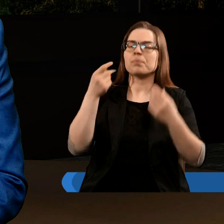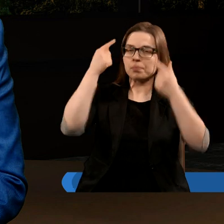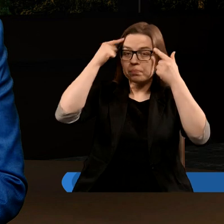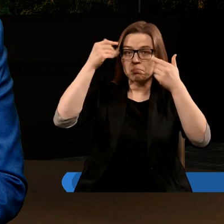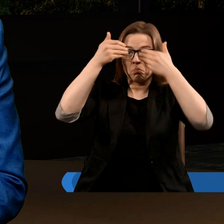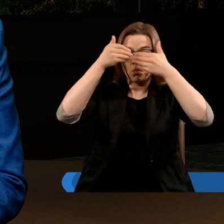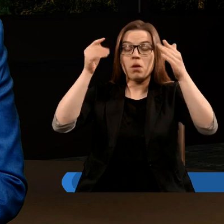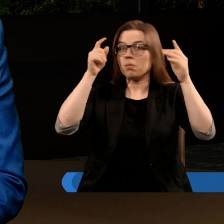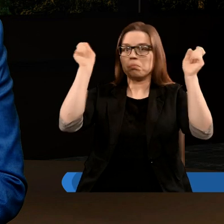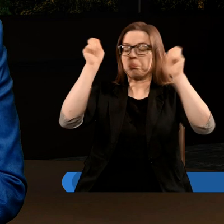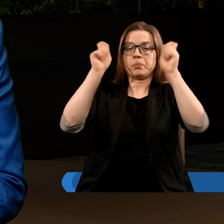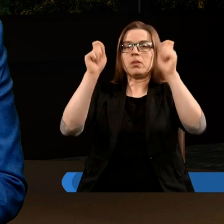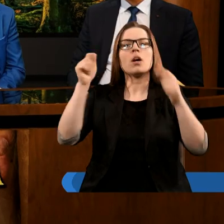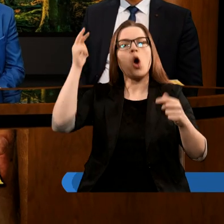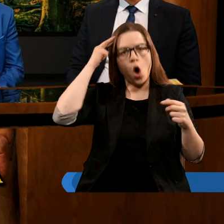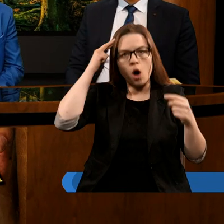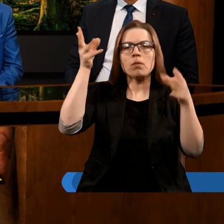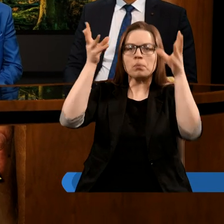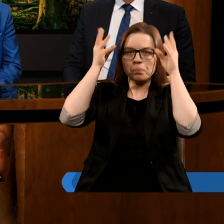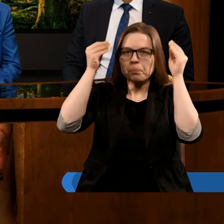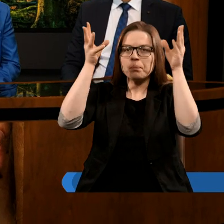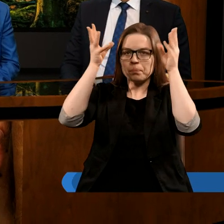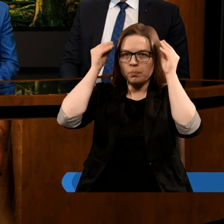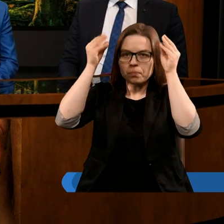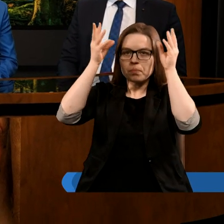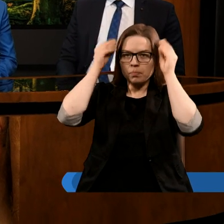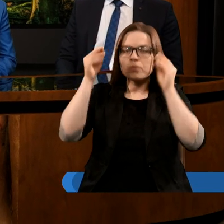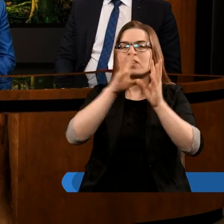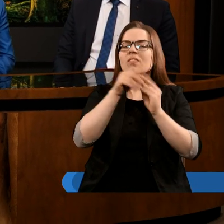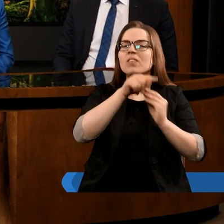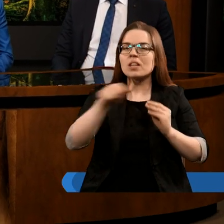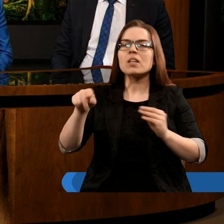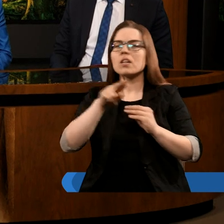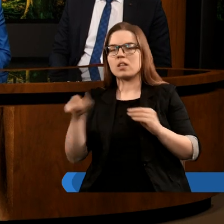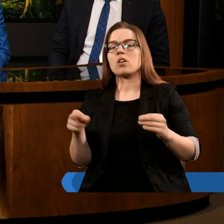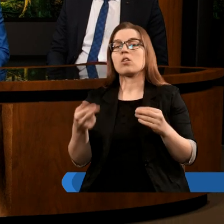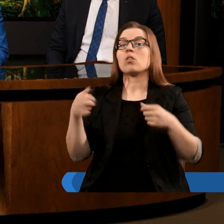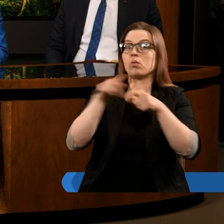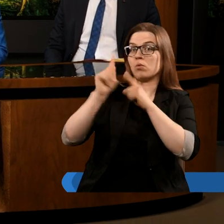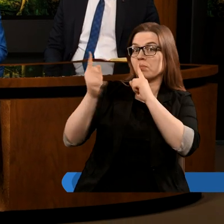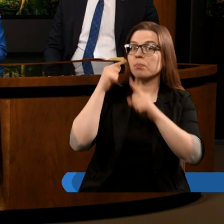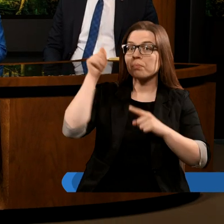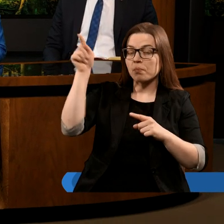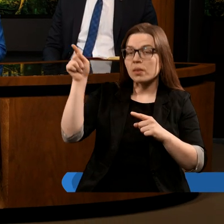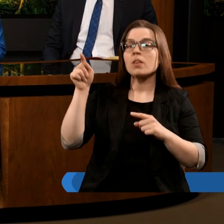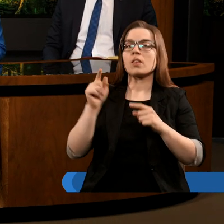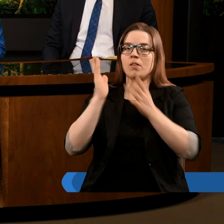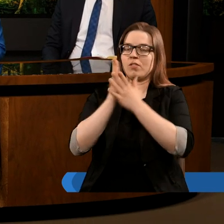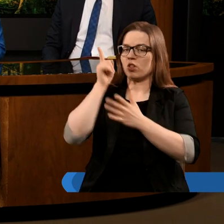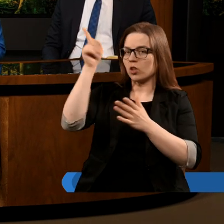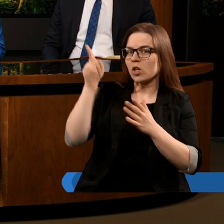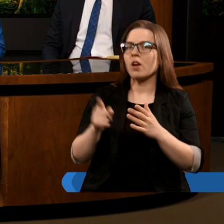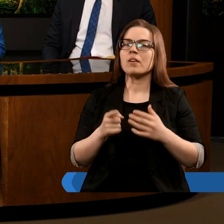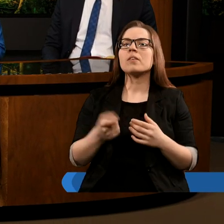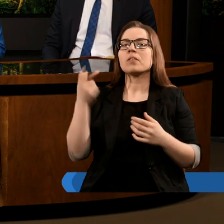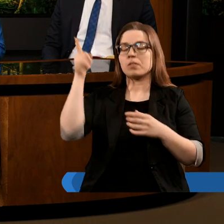umysł i spraw, aby wszystkie rzeczy, te wnioski, do których dojdziemy, były myślą, która pochodzi od Ciebie, a nie od człowieka.